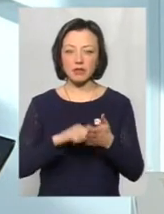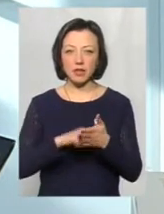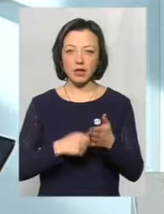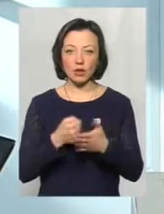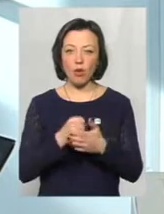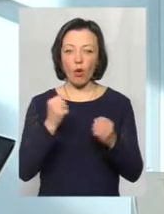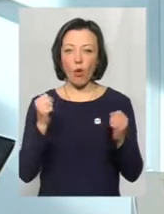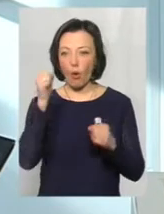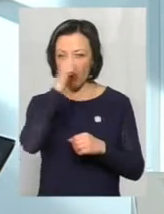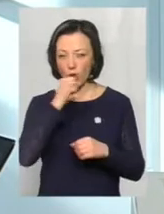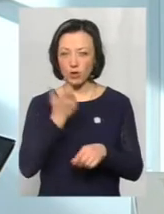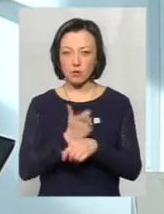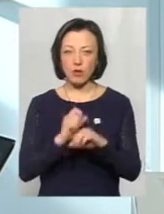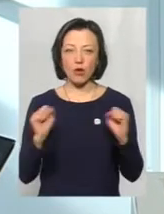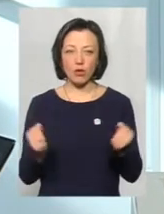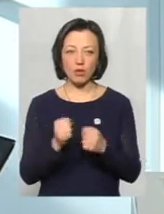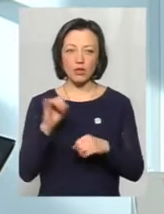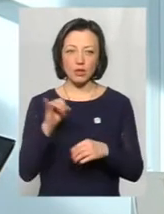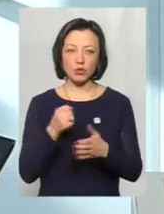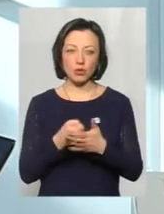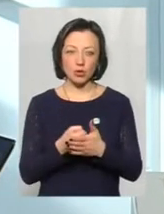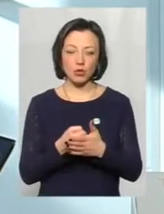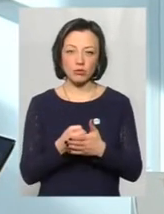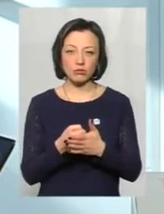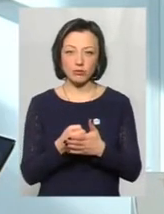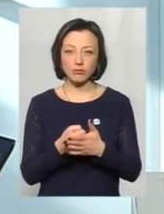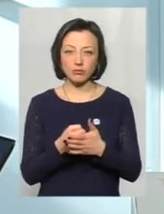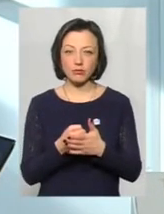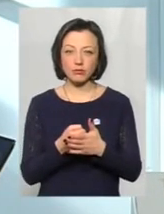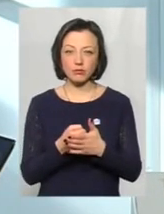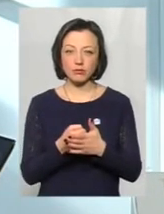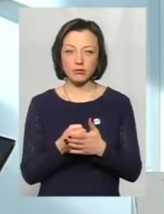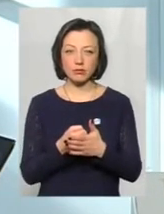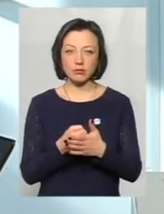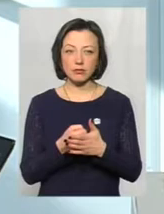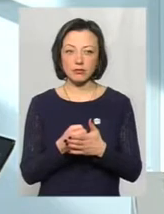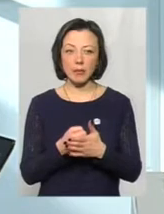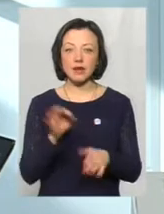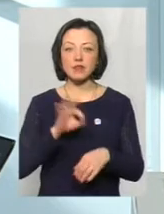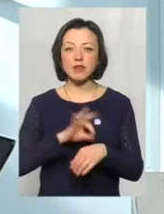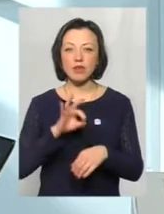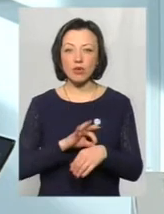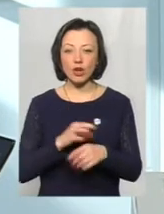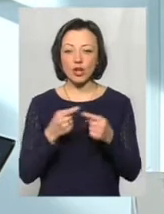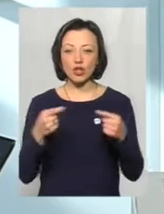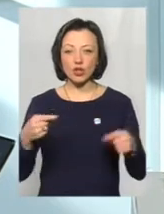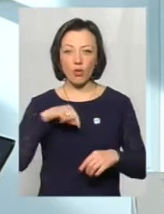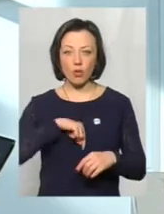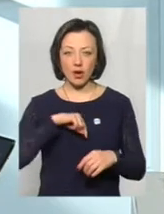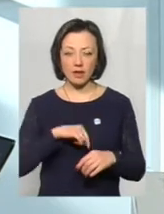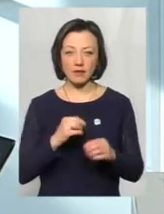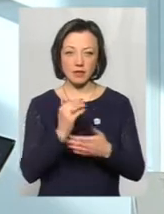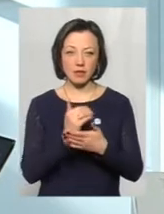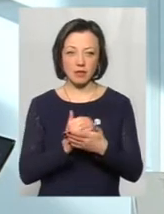обмороження, переохолодження, а й до переохолодження і захворювання інших органів і